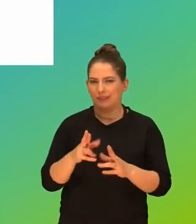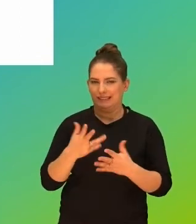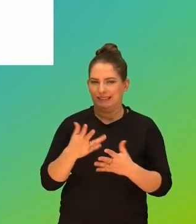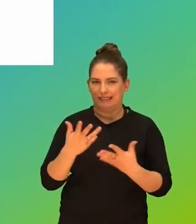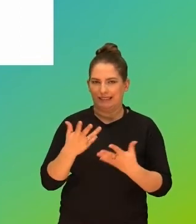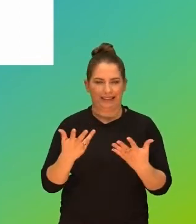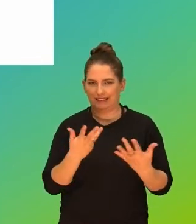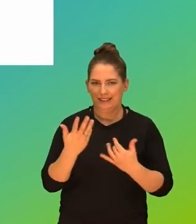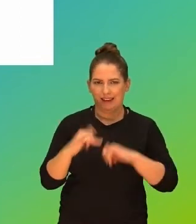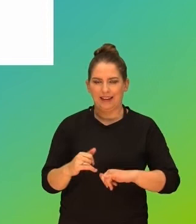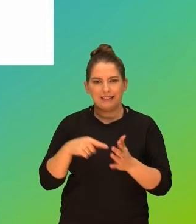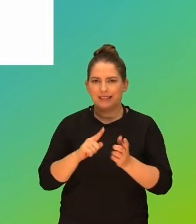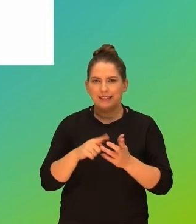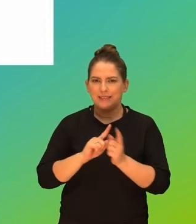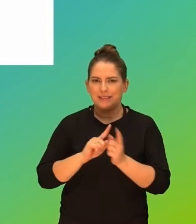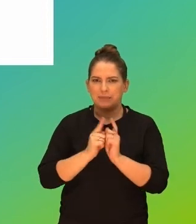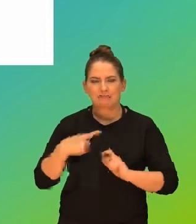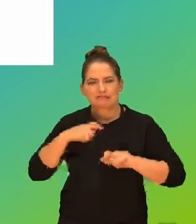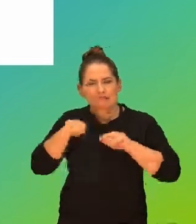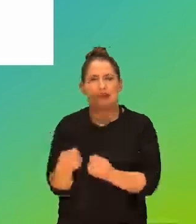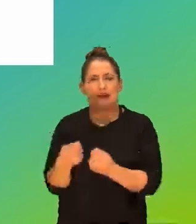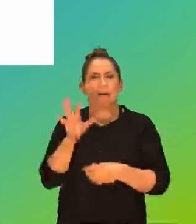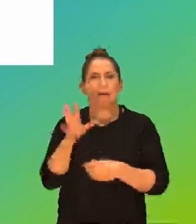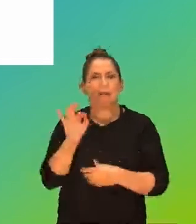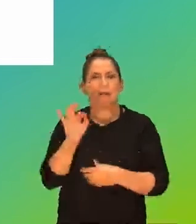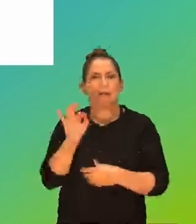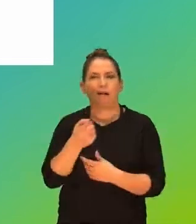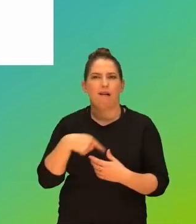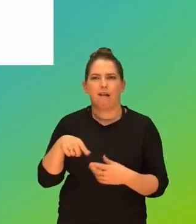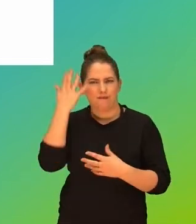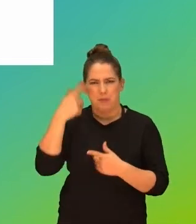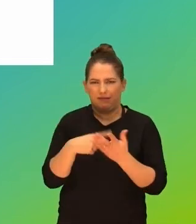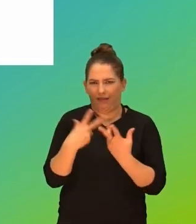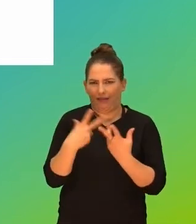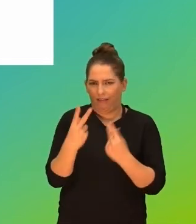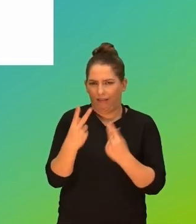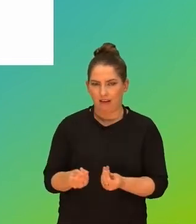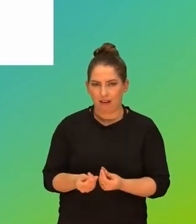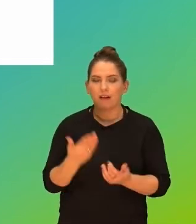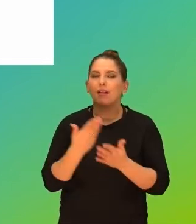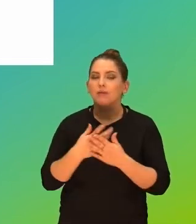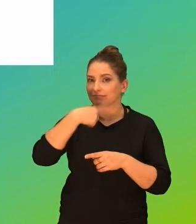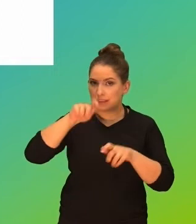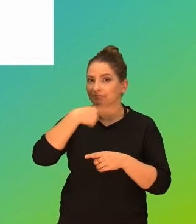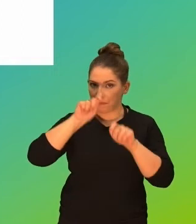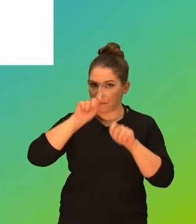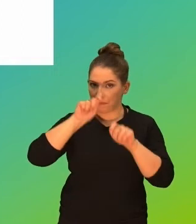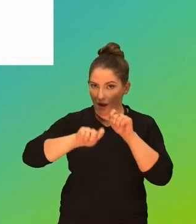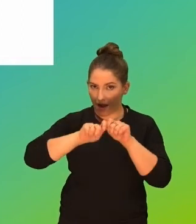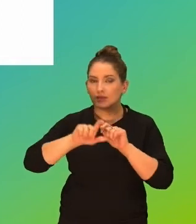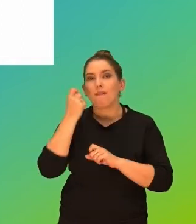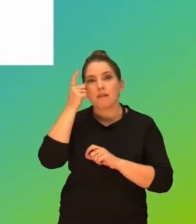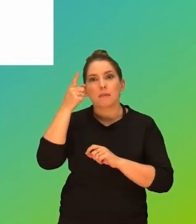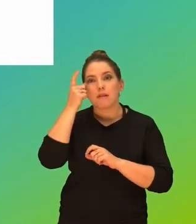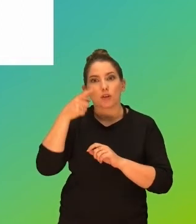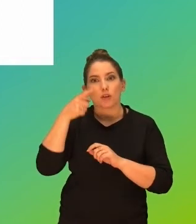mniej różowa i ja natychmiast wtedy tę zmianę zarzucam, ponieważ nie jest tak, jak sobie wyobraziłem. Więc sprawdzajmy, co